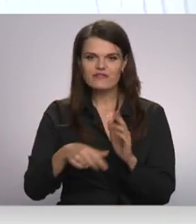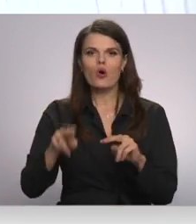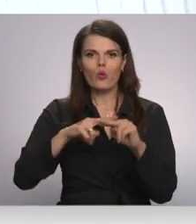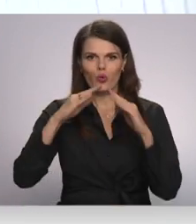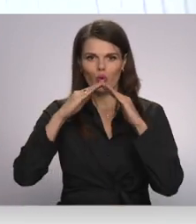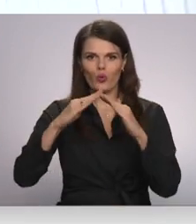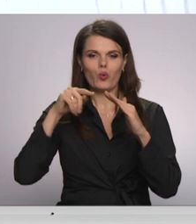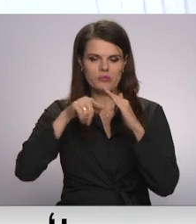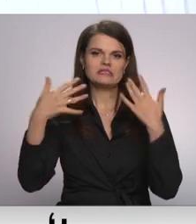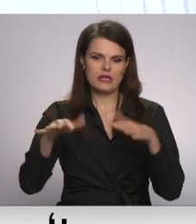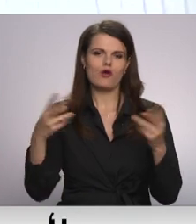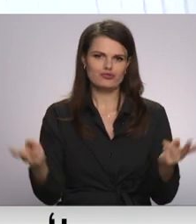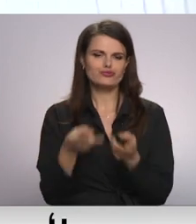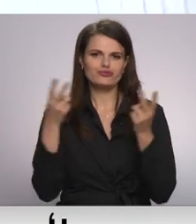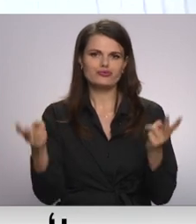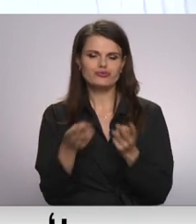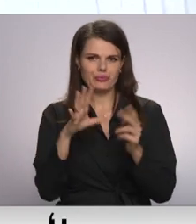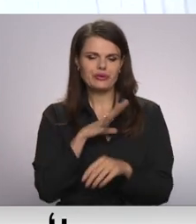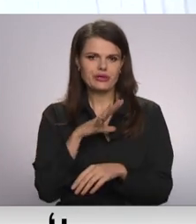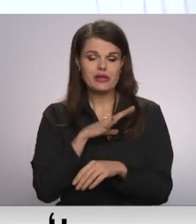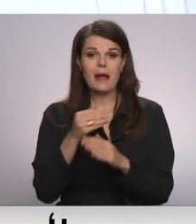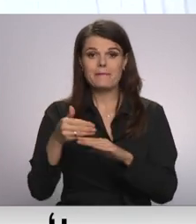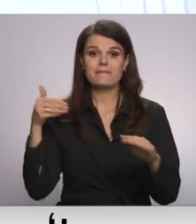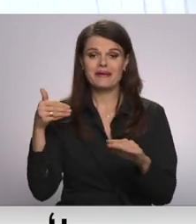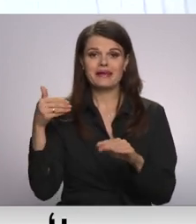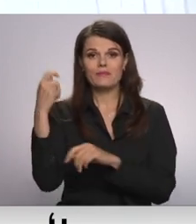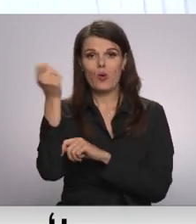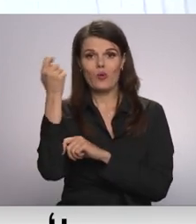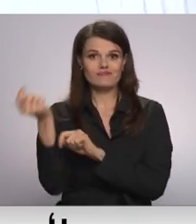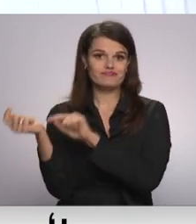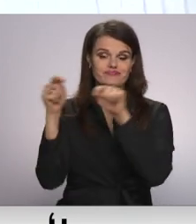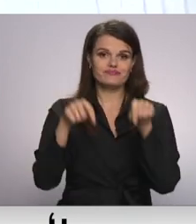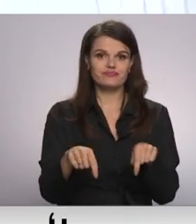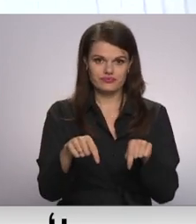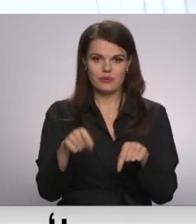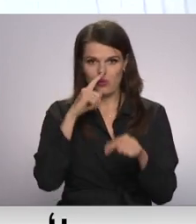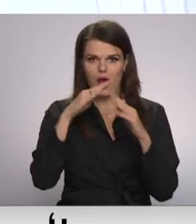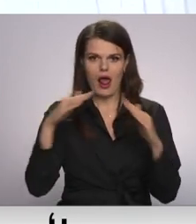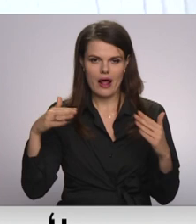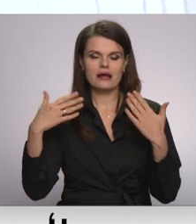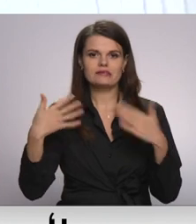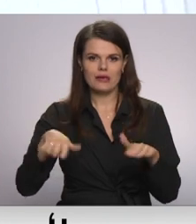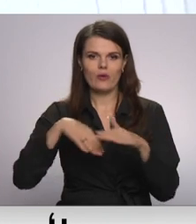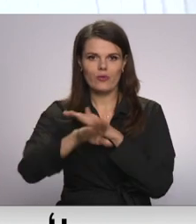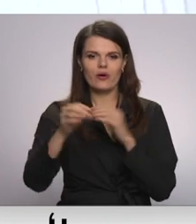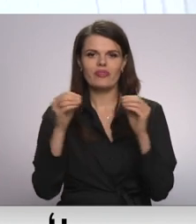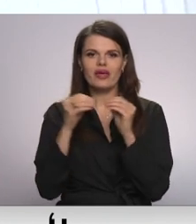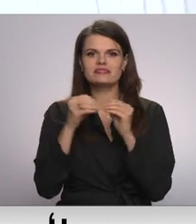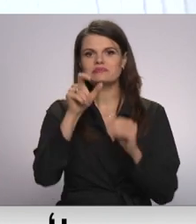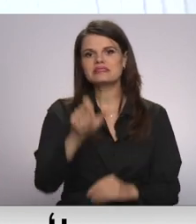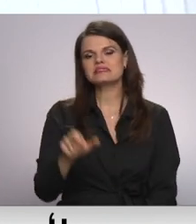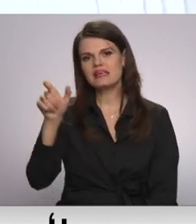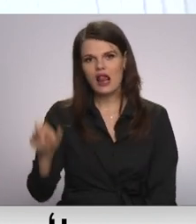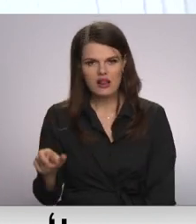jumns. Pirms uguns esēju glābēji ierašanās no ēkas evakuējās 10 cilvēki,